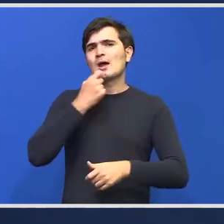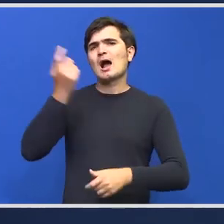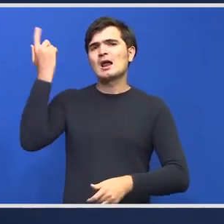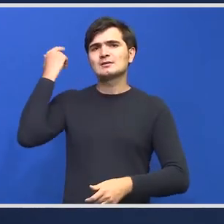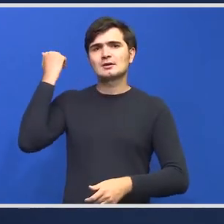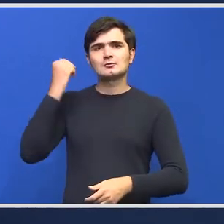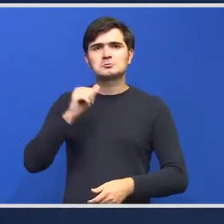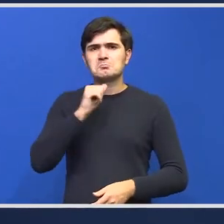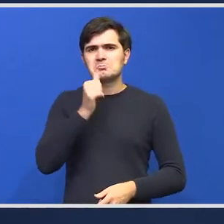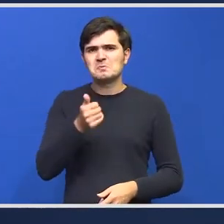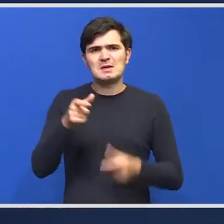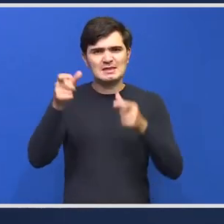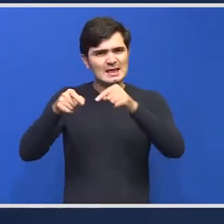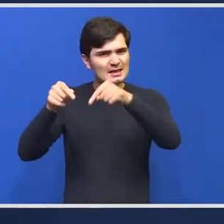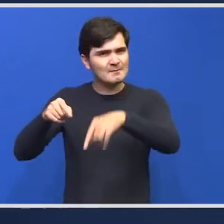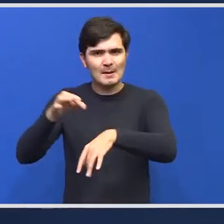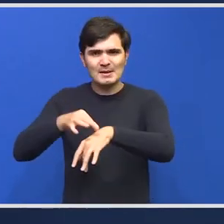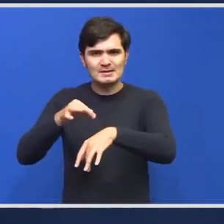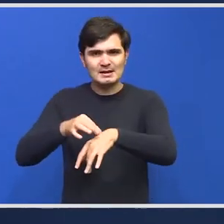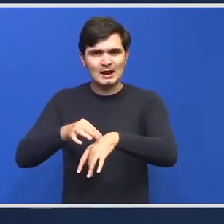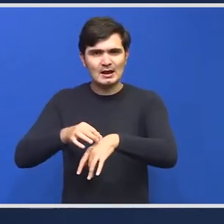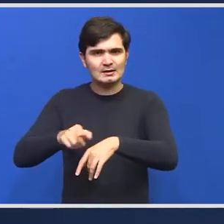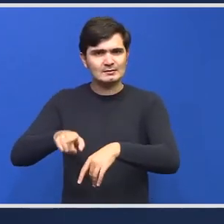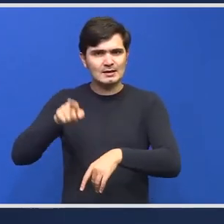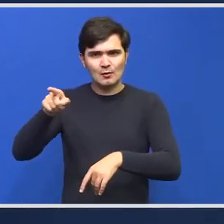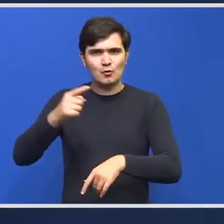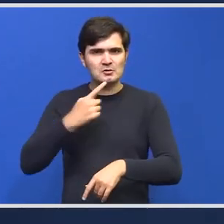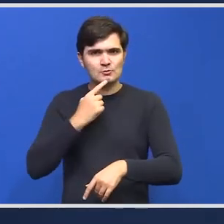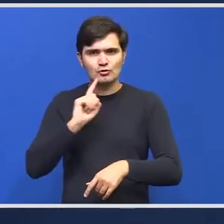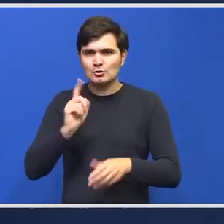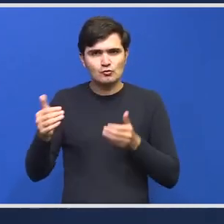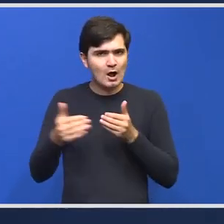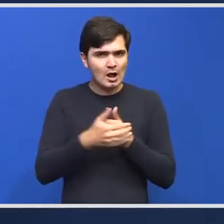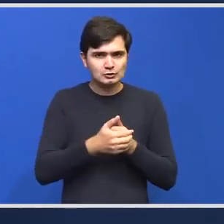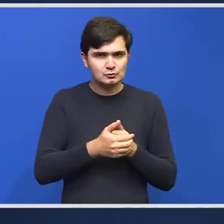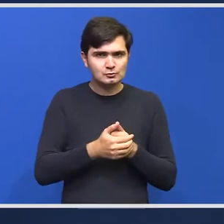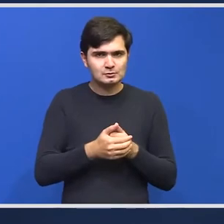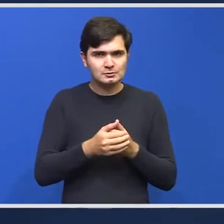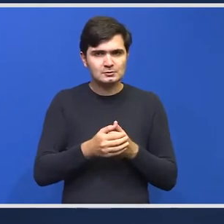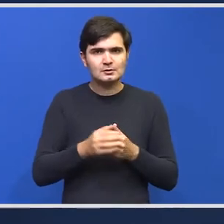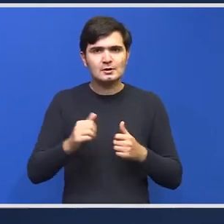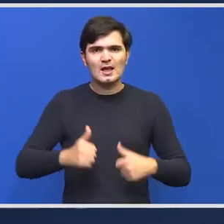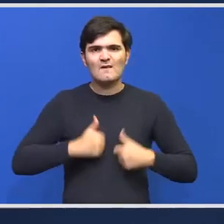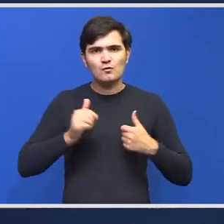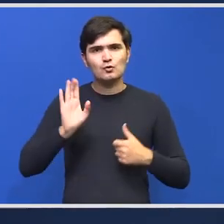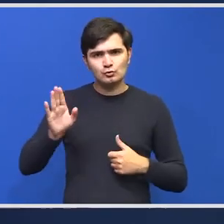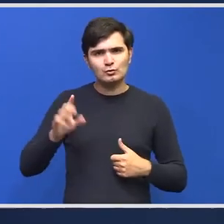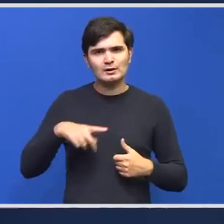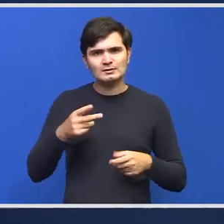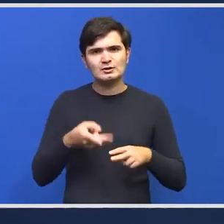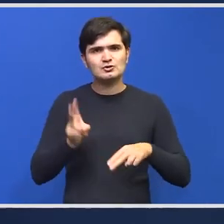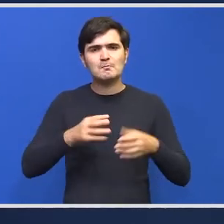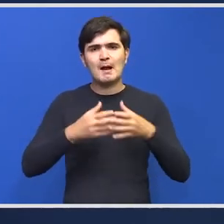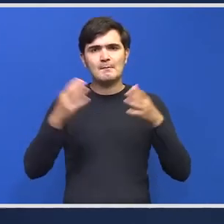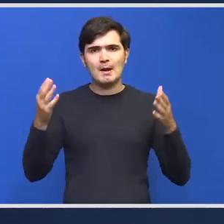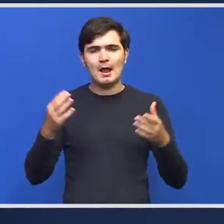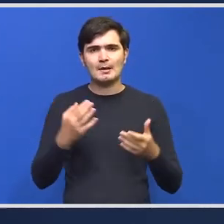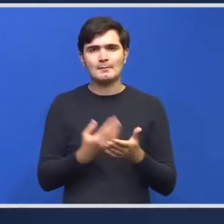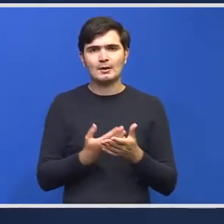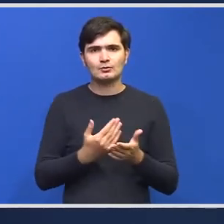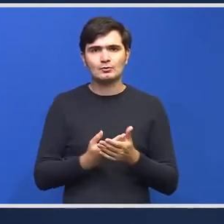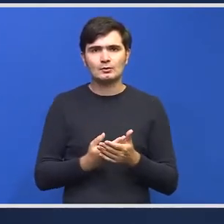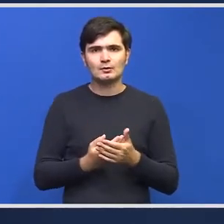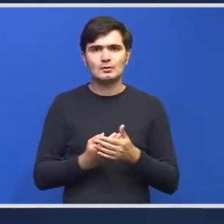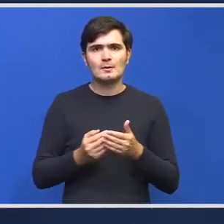situație din echipa medicală de la unitatea de la Timișoara efortul lor este cu atât mai mare atunci când